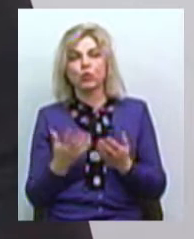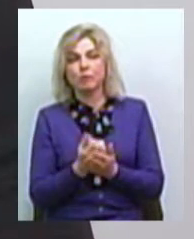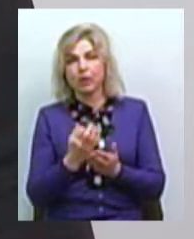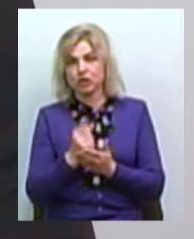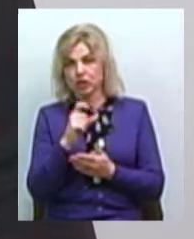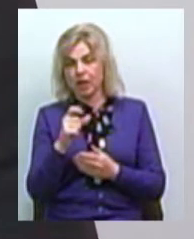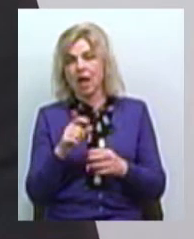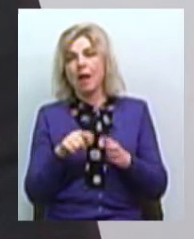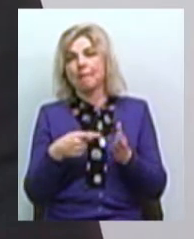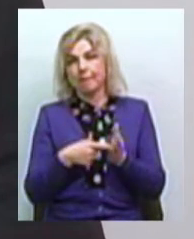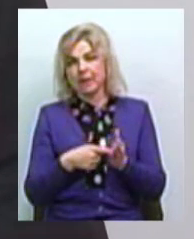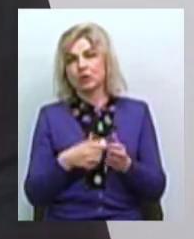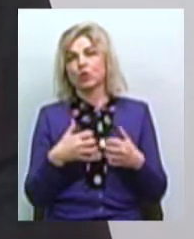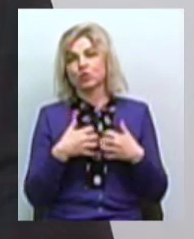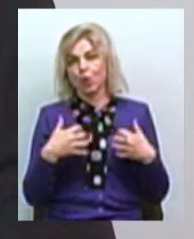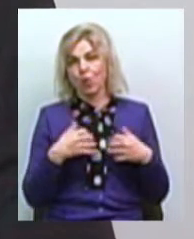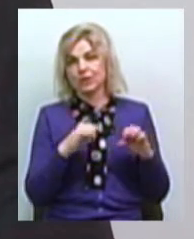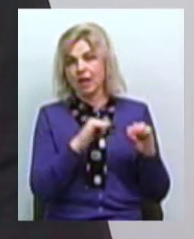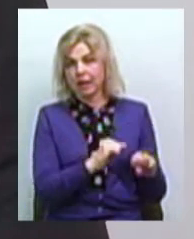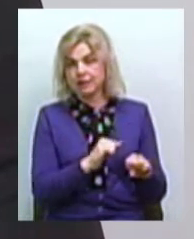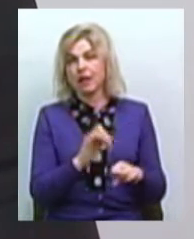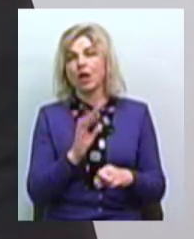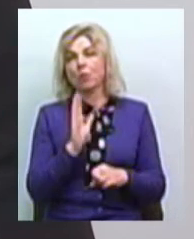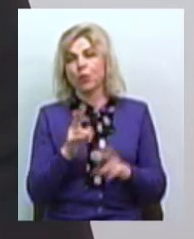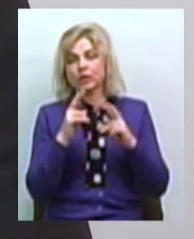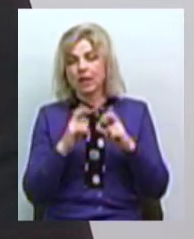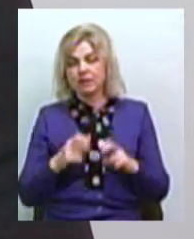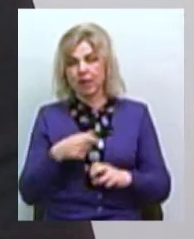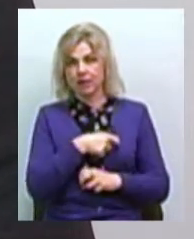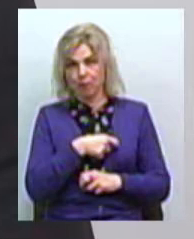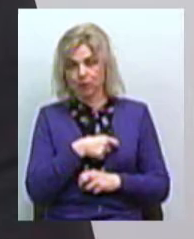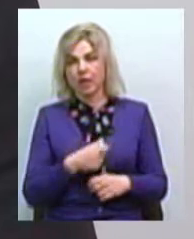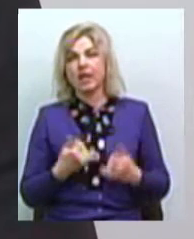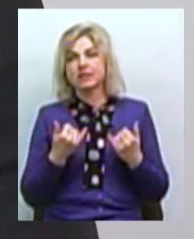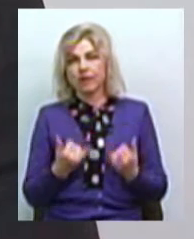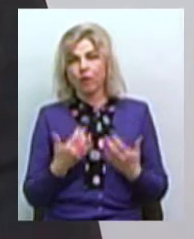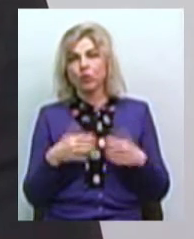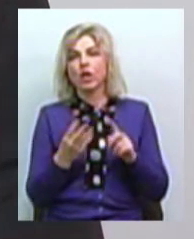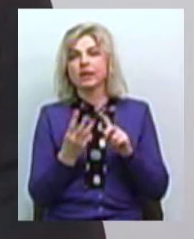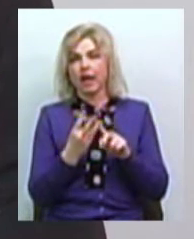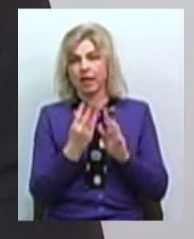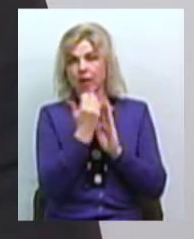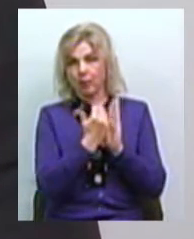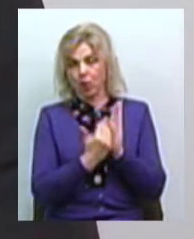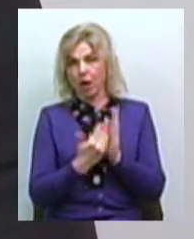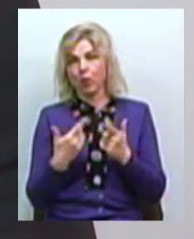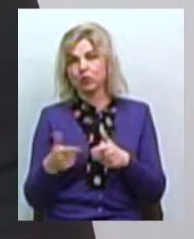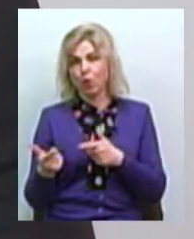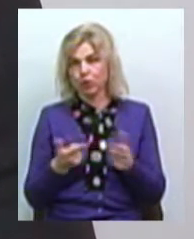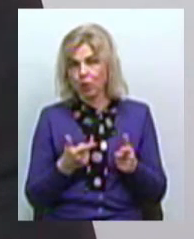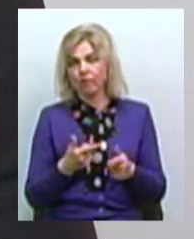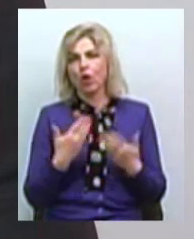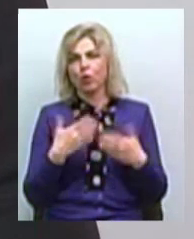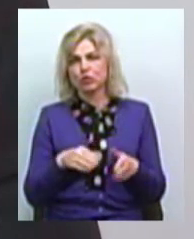міст в зоозахисті. І будуть вони розглянуті депутатами. От на сьогоднішній день ця третя програма вже підготовлена. Вона пройшла